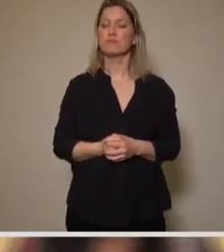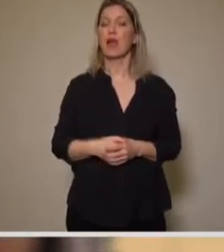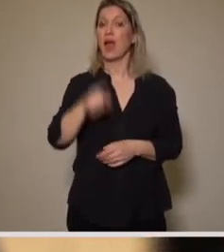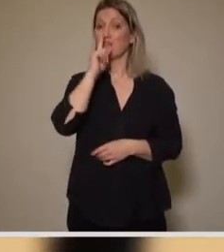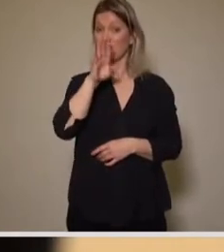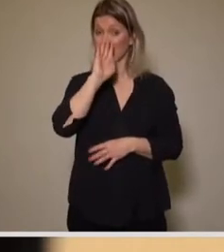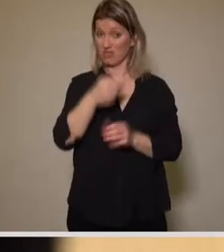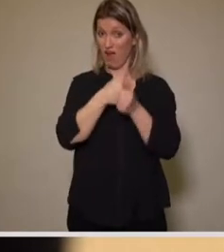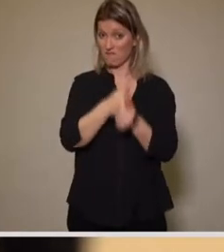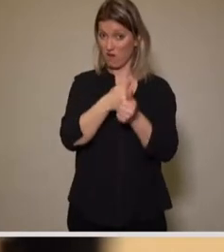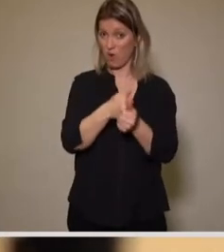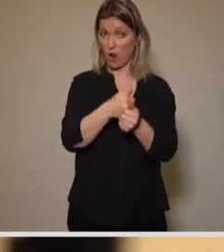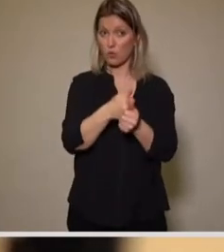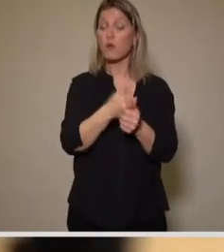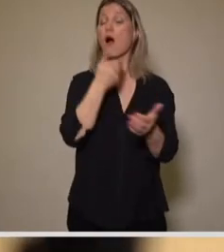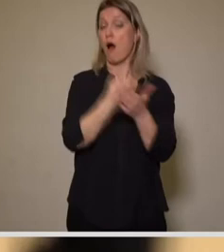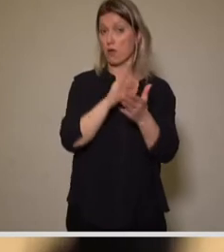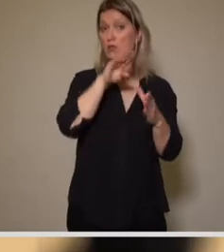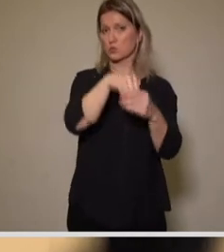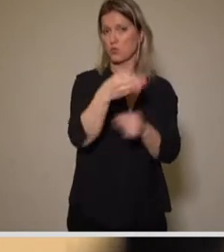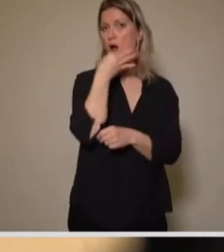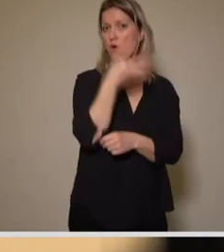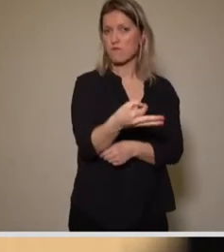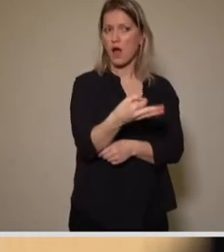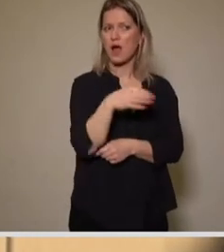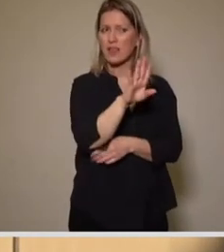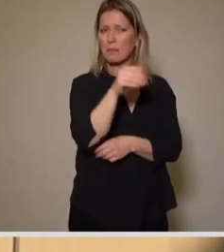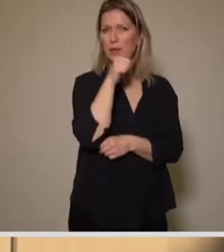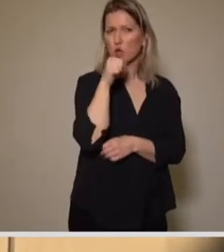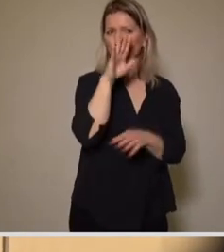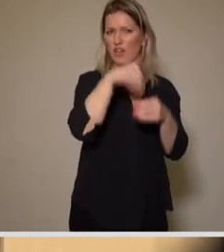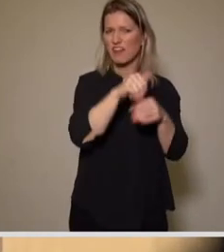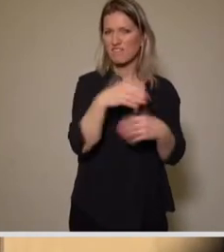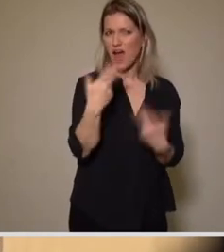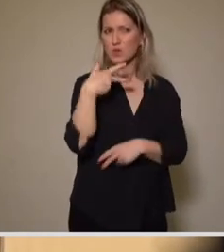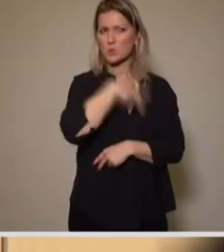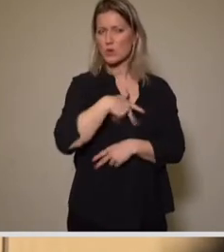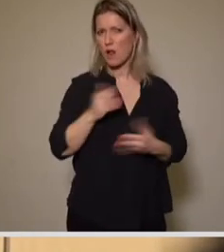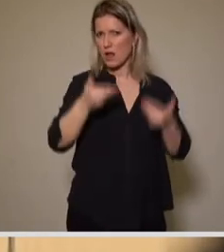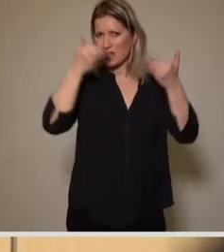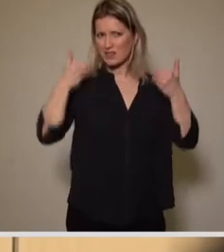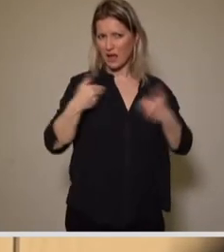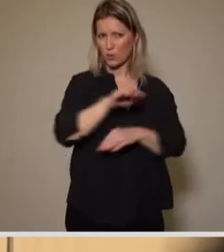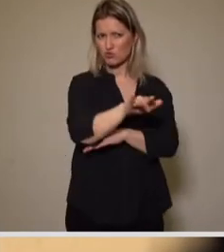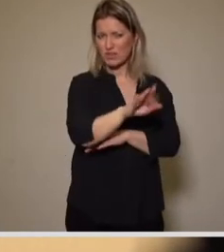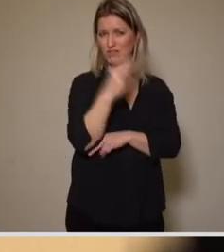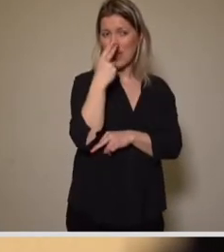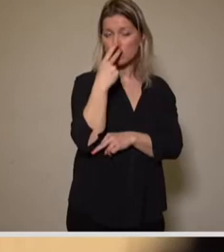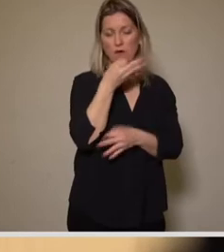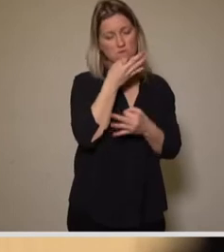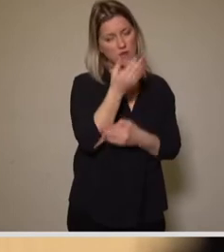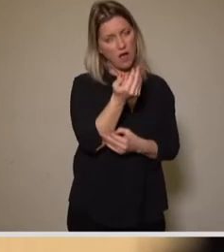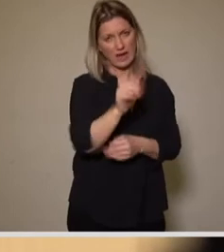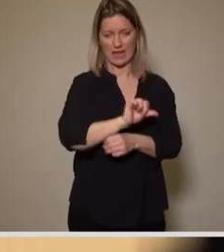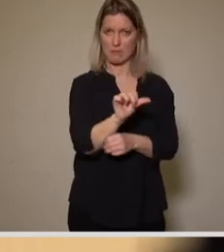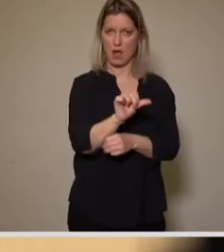beruflichen und sozialen Hintergründe immer abgefragt. Grundlage einer statistischen Auswertung